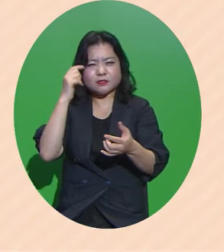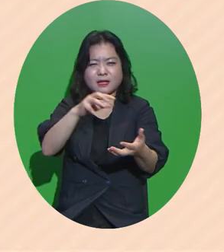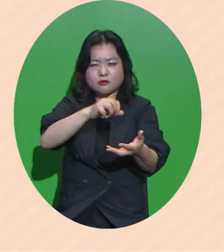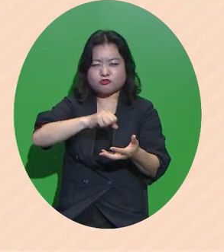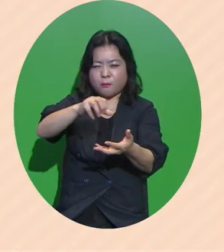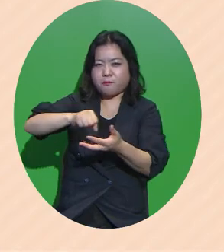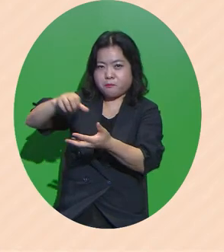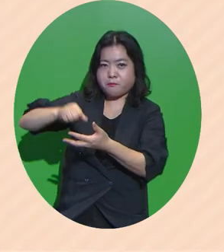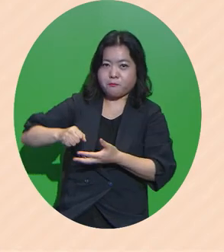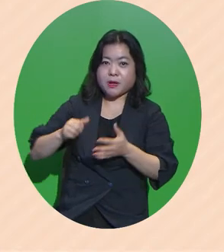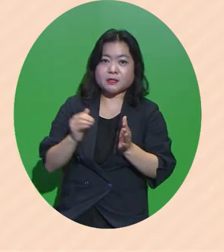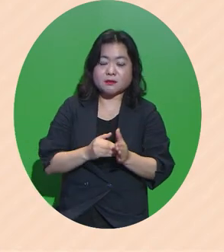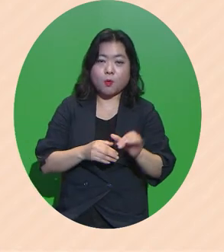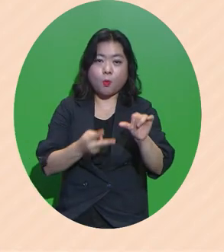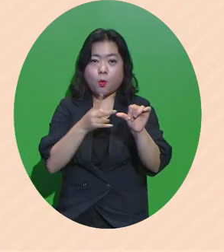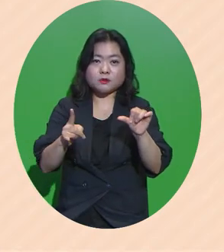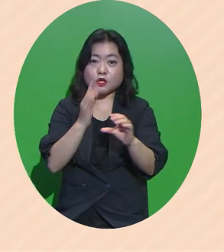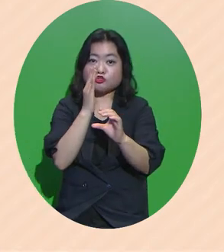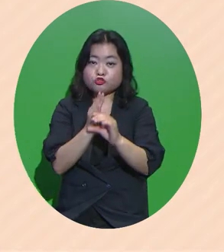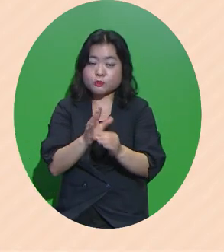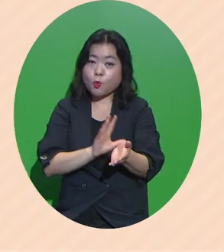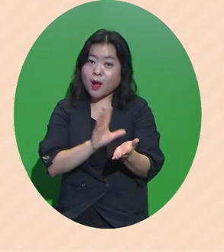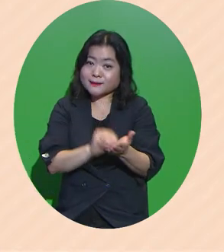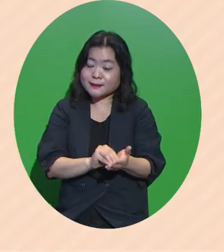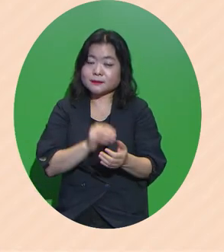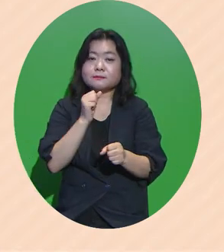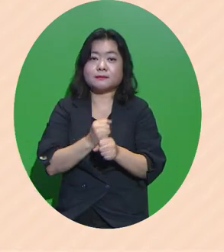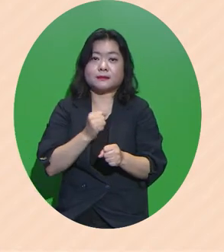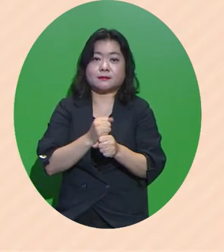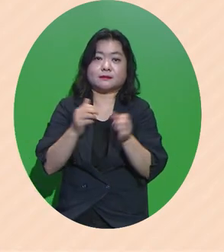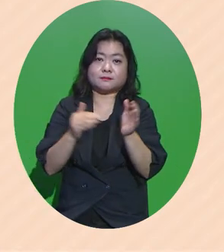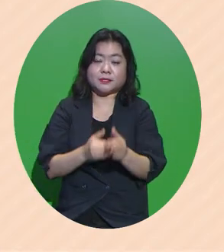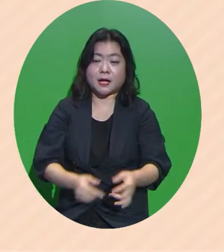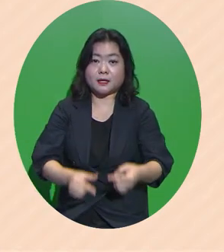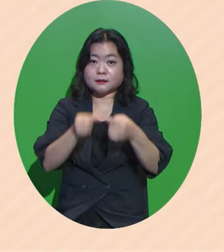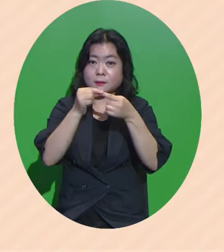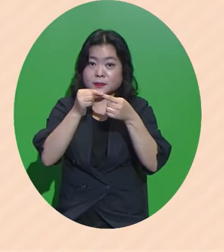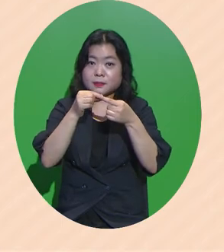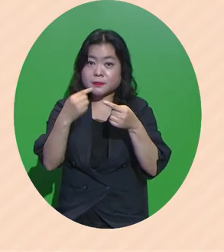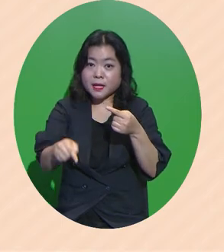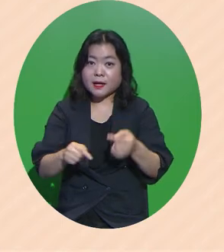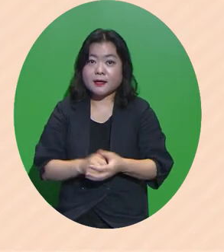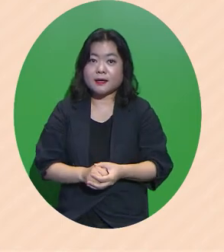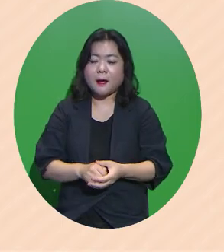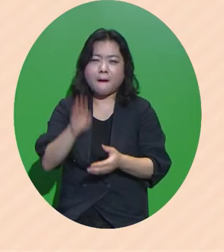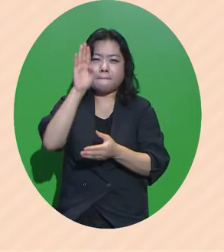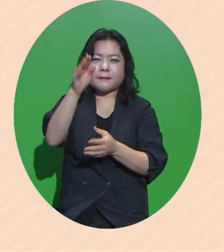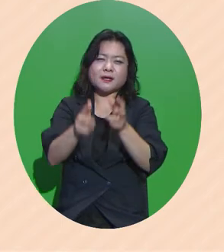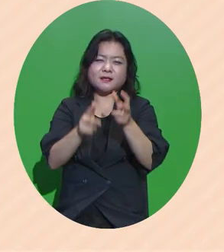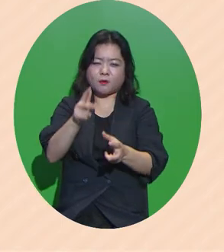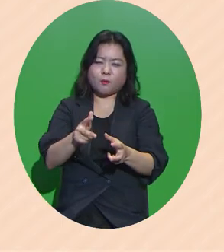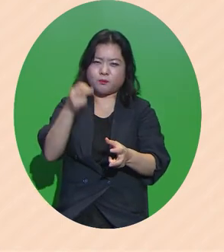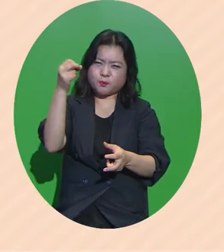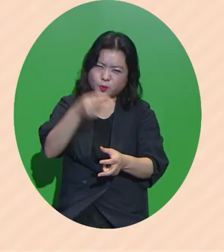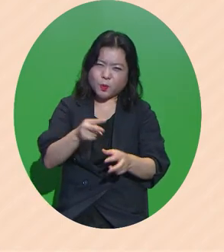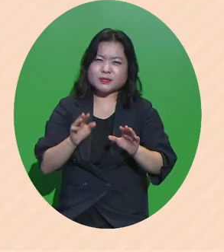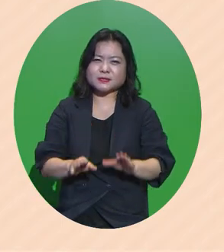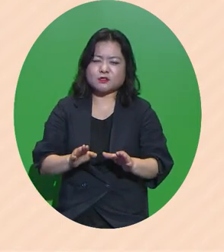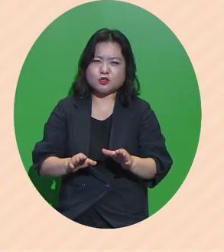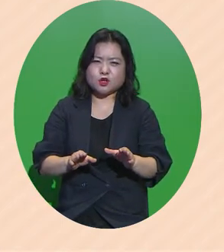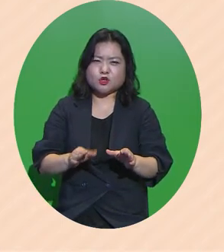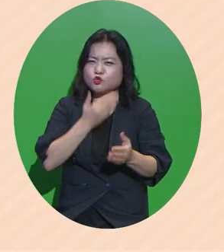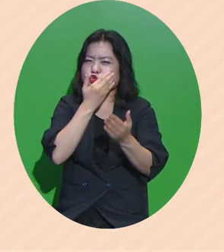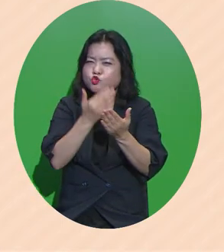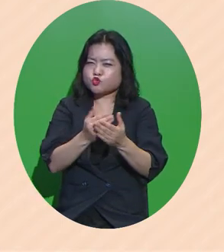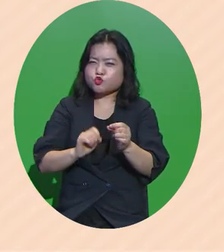수렴해서 현재 5대 중증 과제를 도출했습니다 첫 번째입니다 미래 산업 뿐만 아니라 이제는 주력